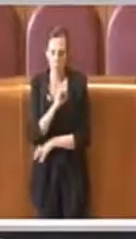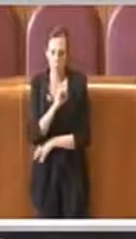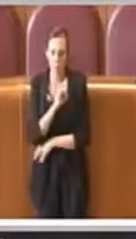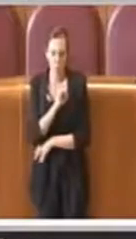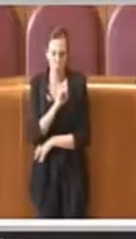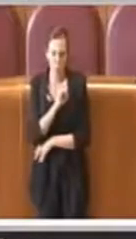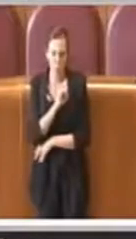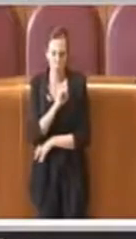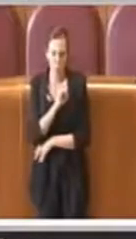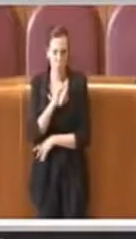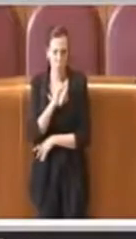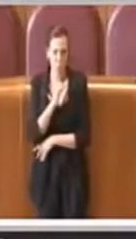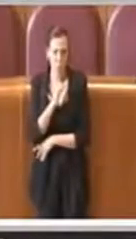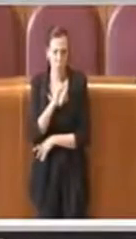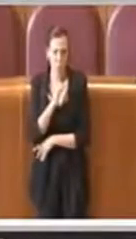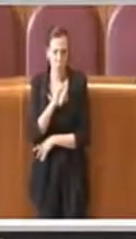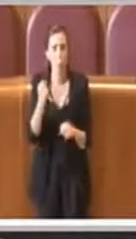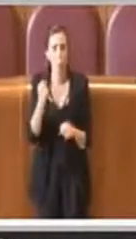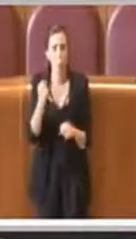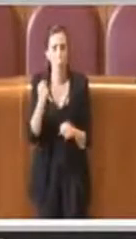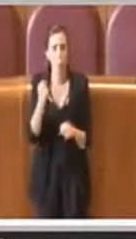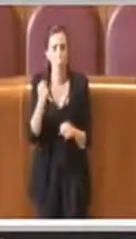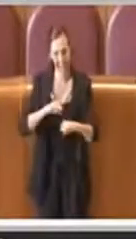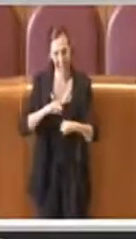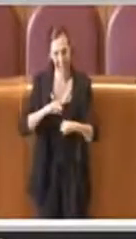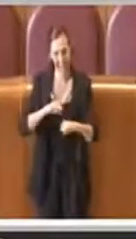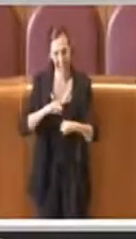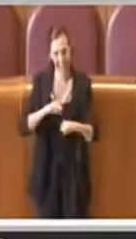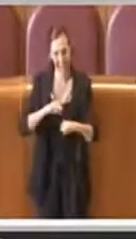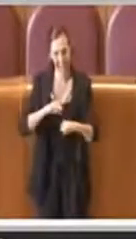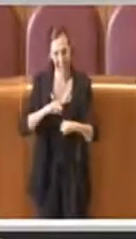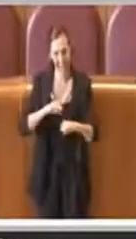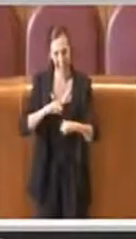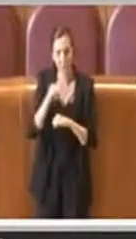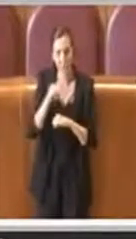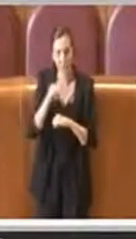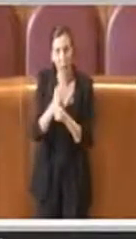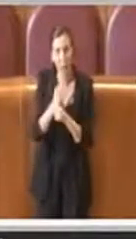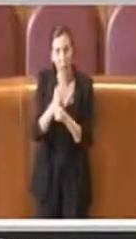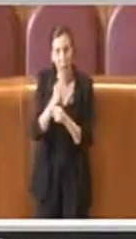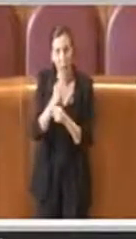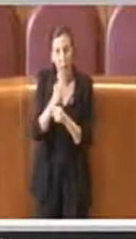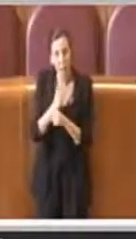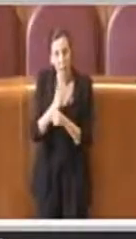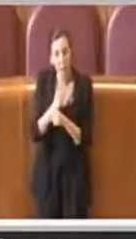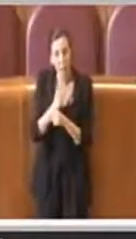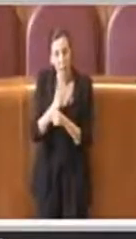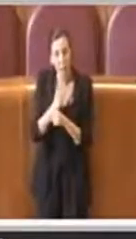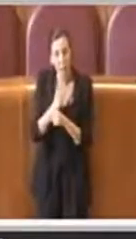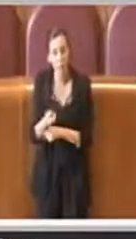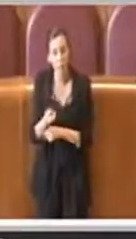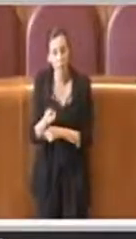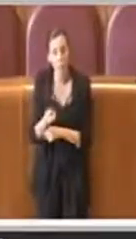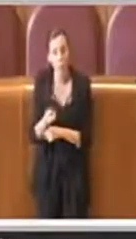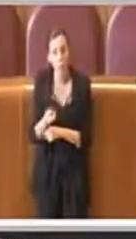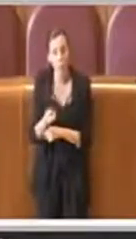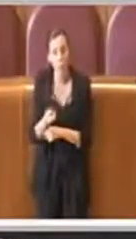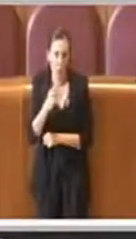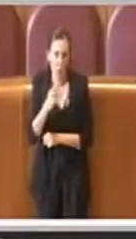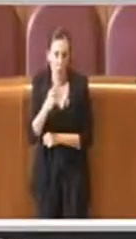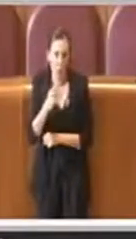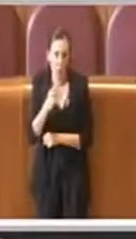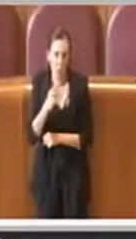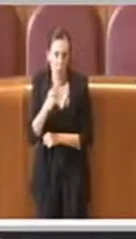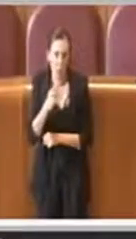buon operato di questa amministrazione ed essendo fiduciosa nel buon operato di questa amministrazione, non parlo per le precedenti,